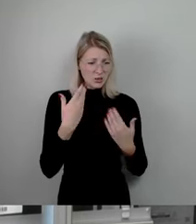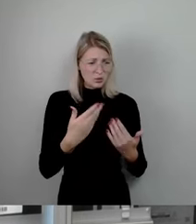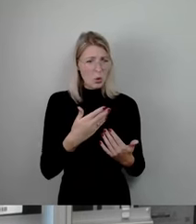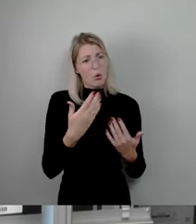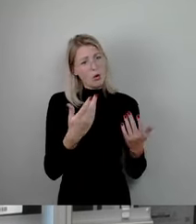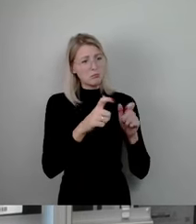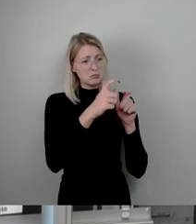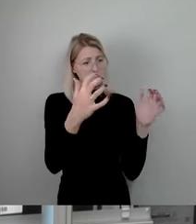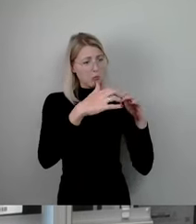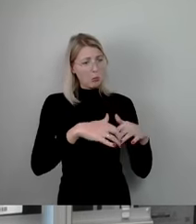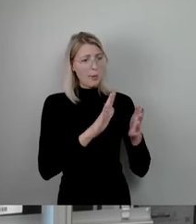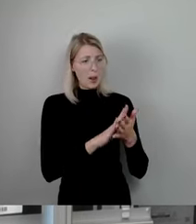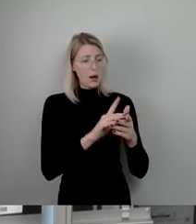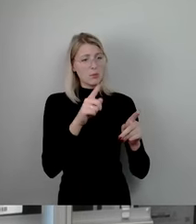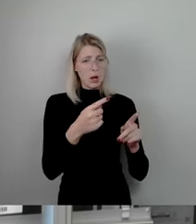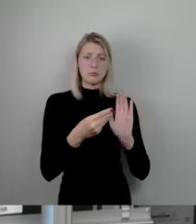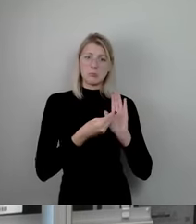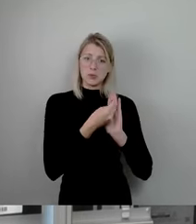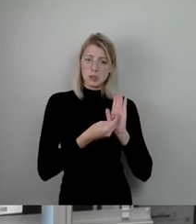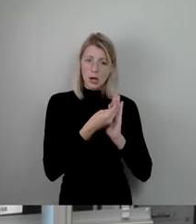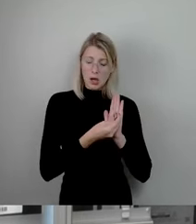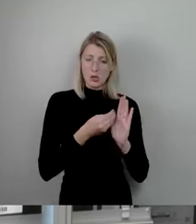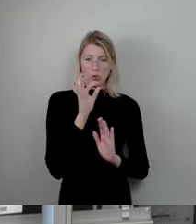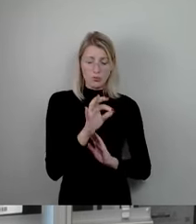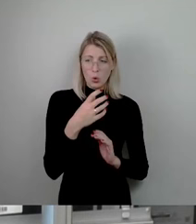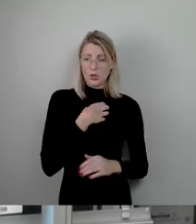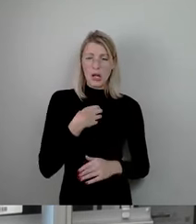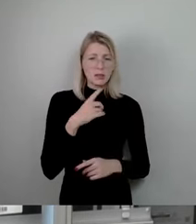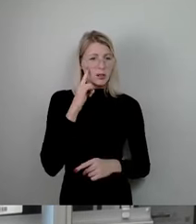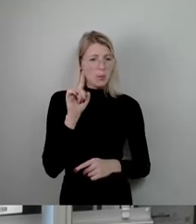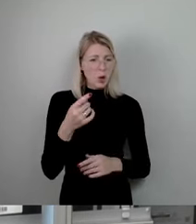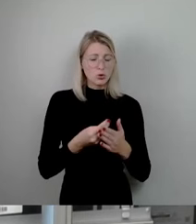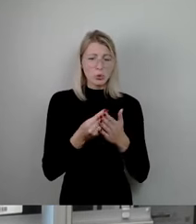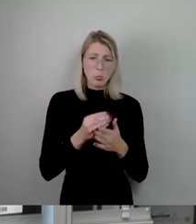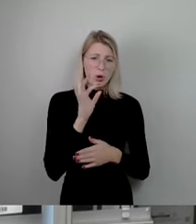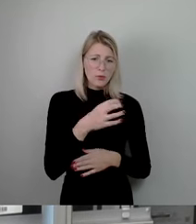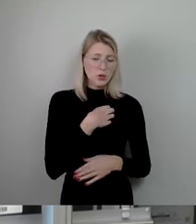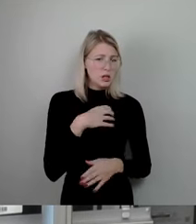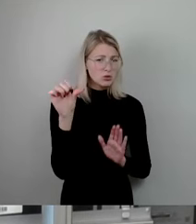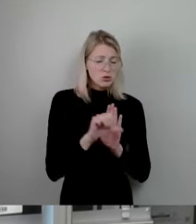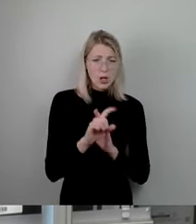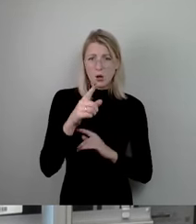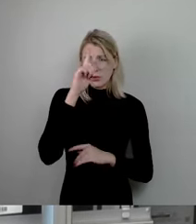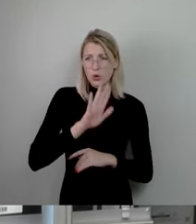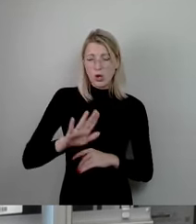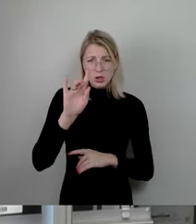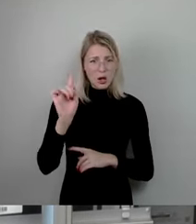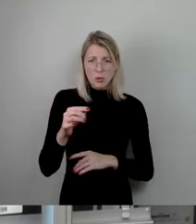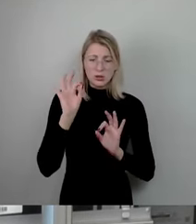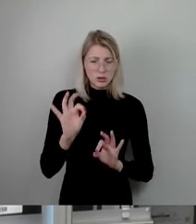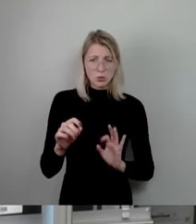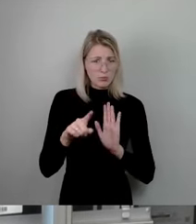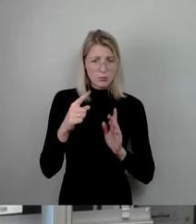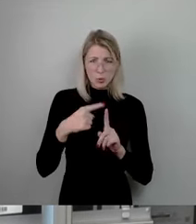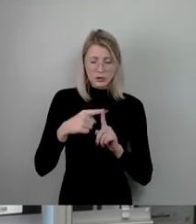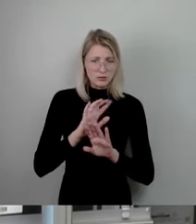Wäre auch ein schlechtes Symbol für Dresden und für Deutschland, sage ich jetzt mal so ganz allgemein. Also vielleicht, Herr Kühn,